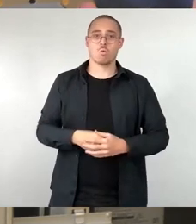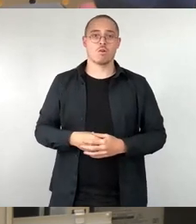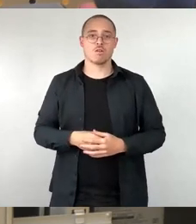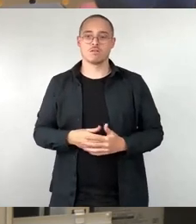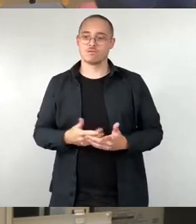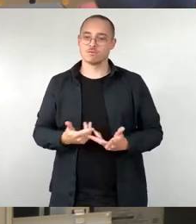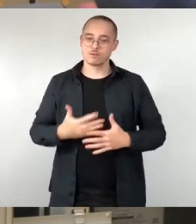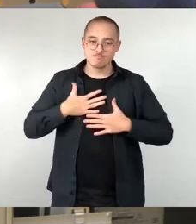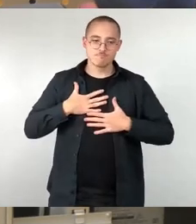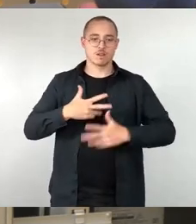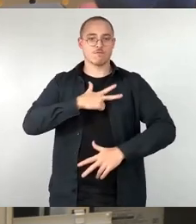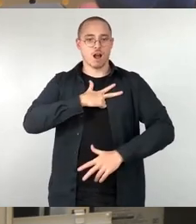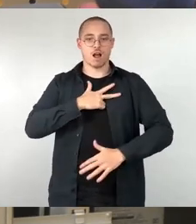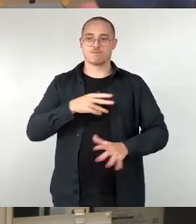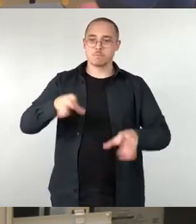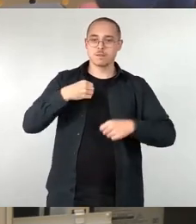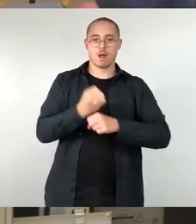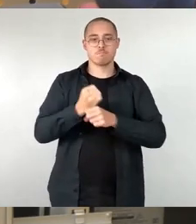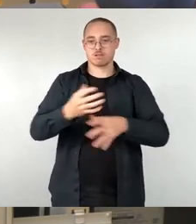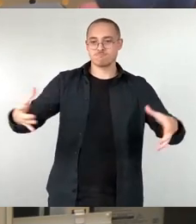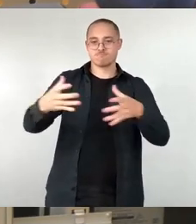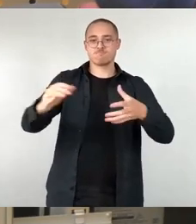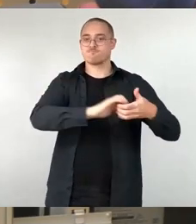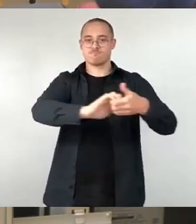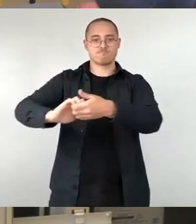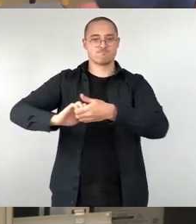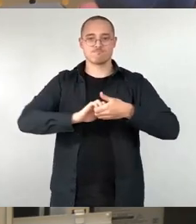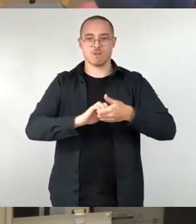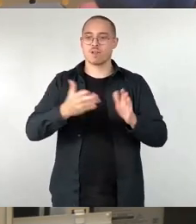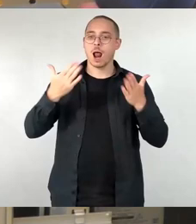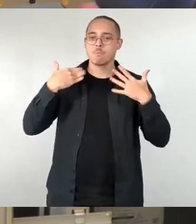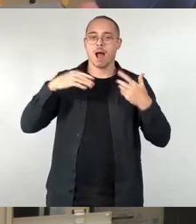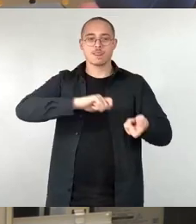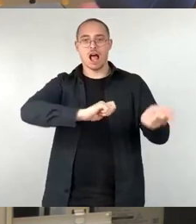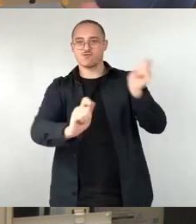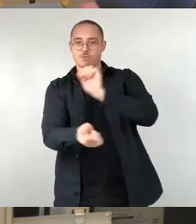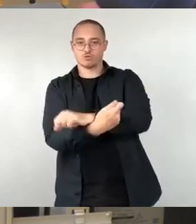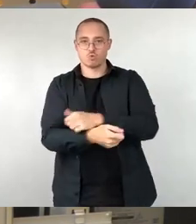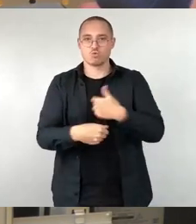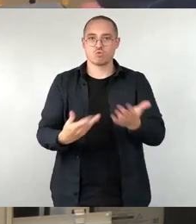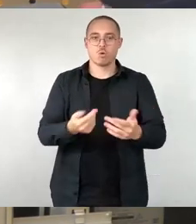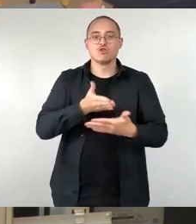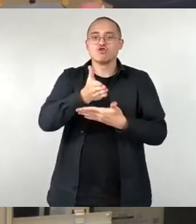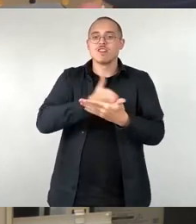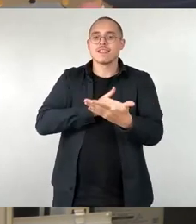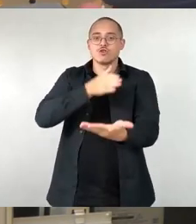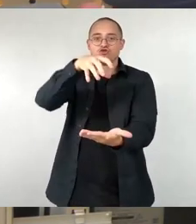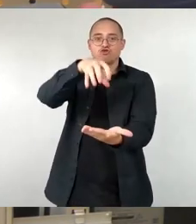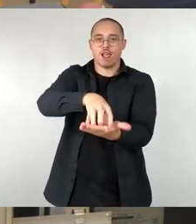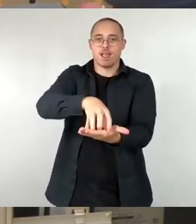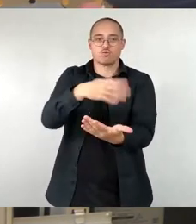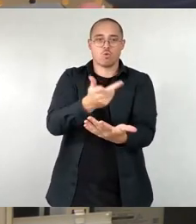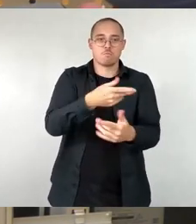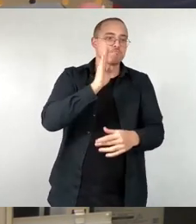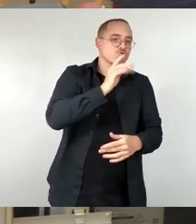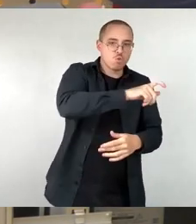an der Klimatransformation. Auch eine Schnittstelle zwischen Bürgerinnen und den Stadträtinnen und der Verwaltung, können wir das